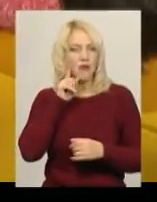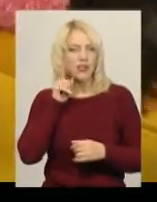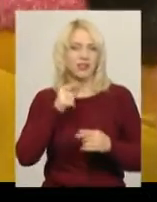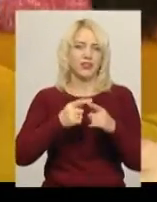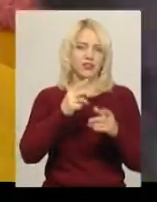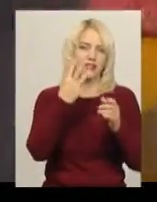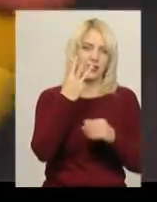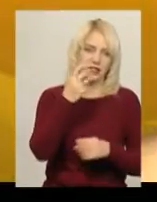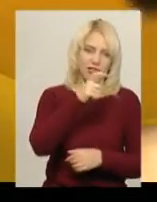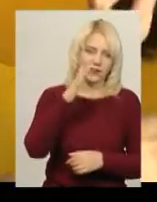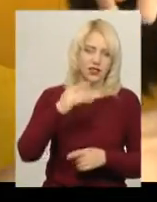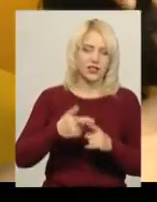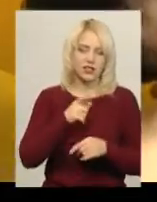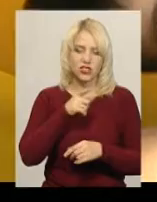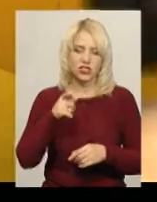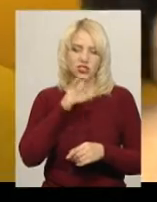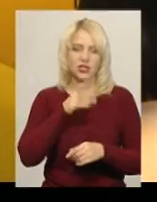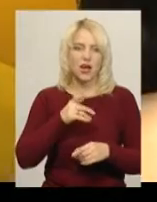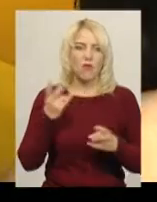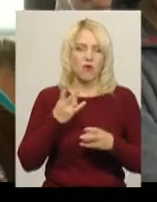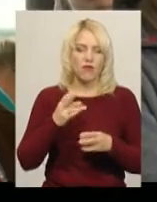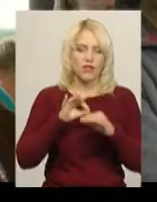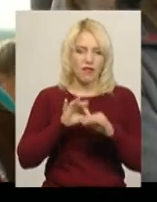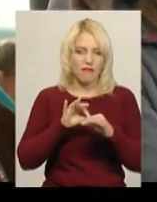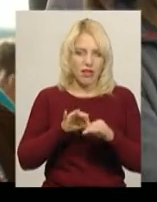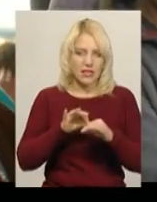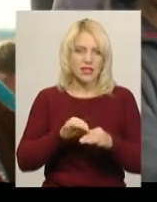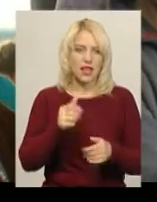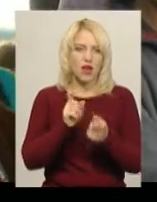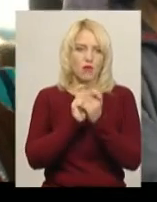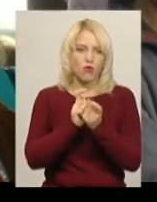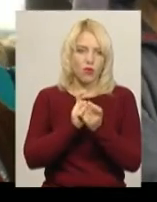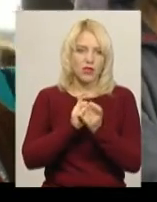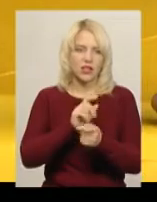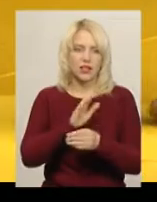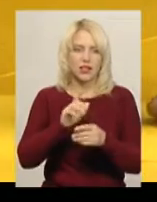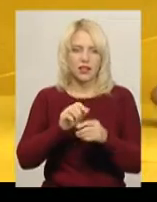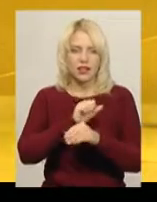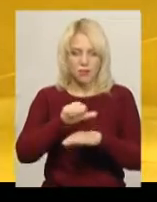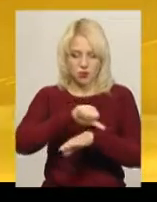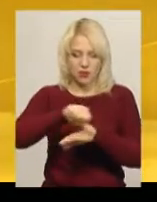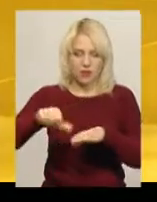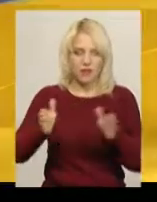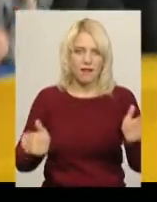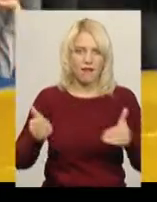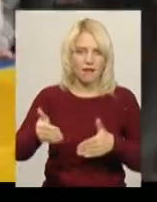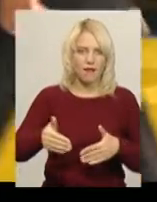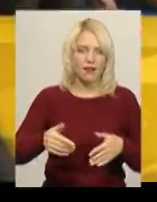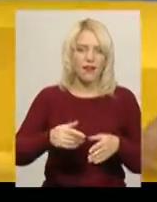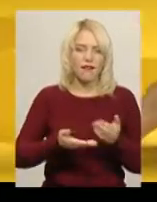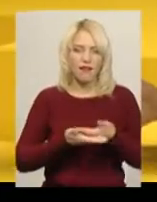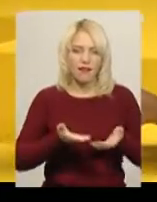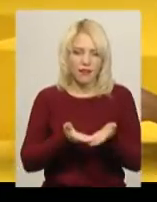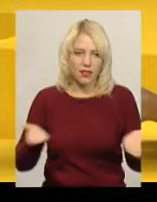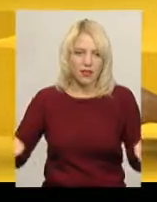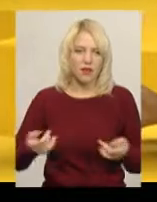цей час спортсмени мають вести поєдинок, не виходячи за межі килимат та не виконуючи заборонених кітків У цьому поєдинку переміг Матвій Тадля, суперник,